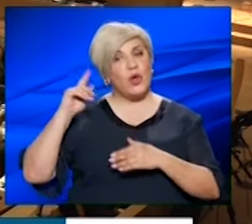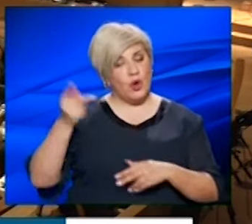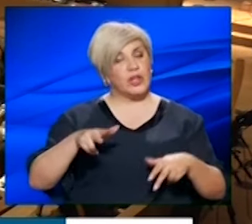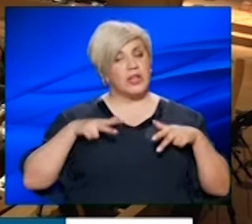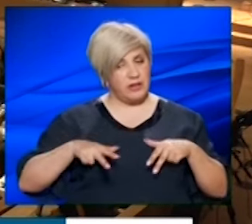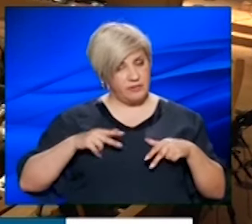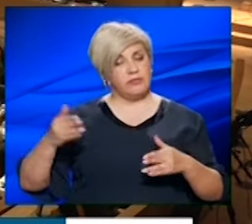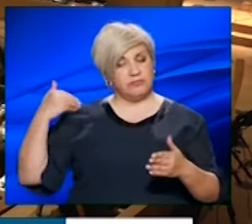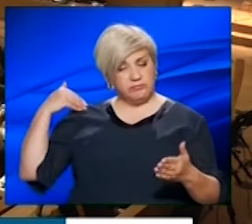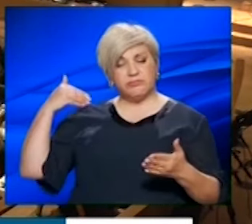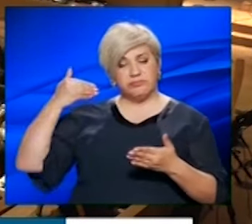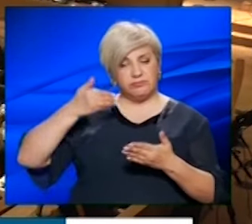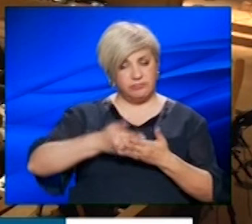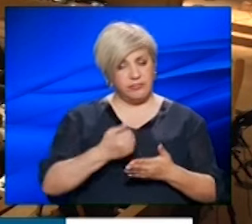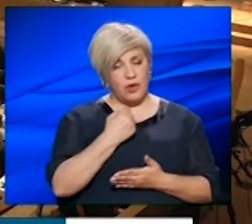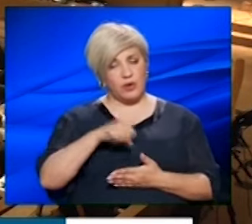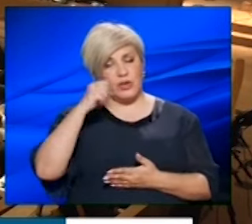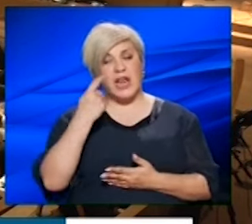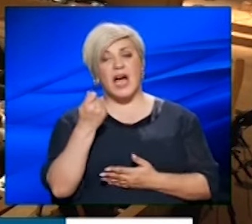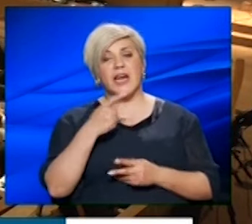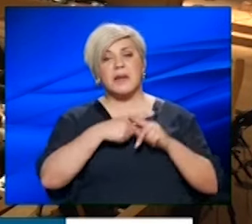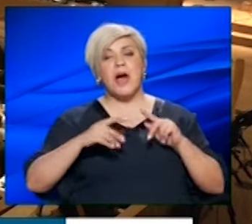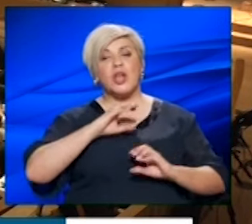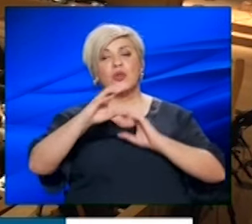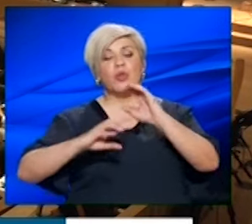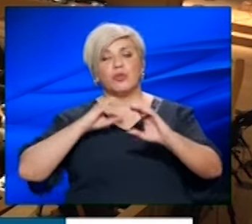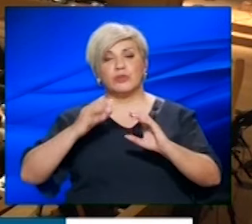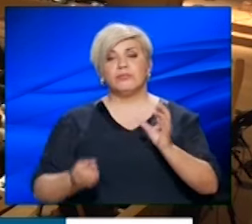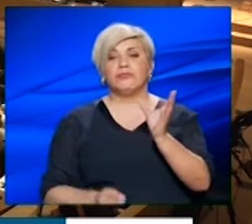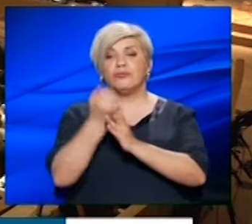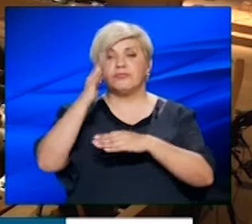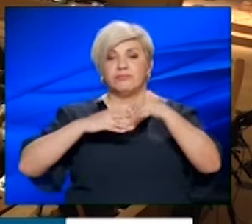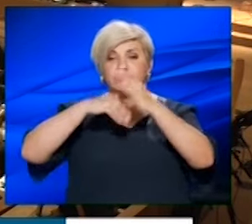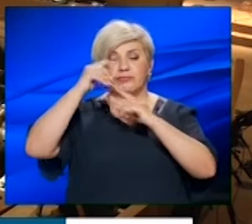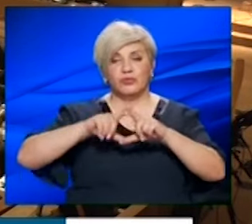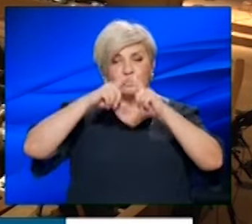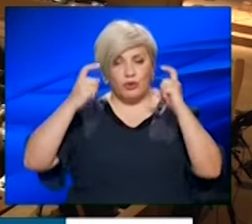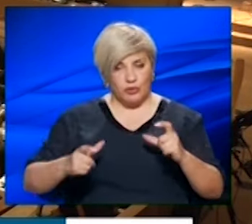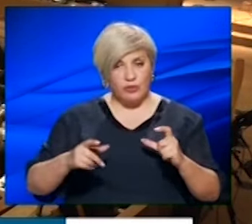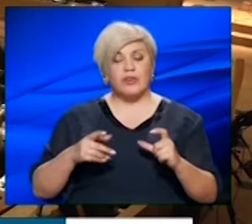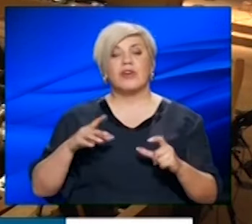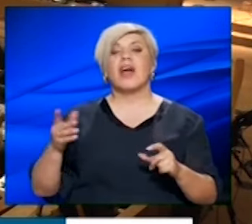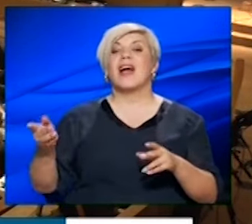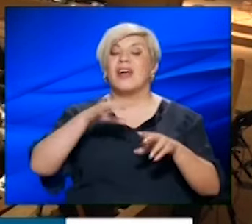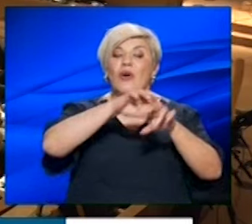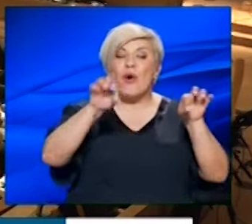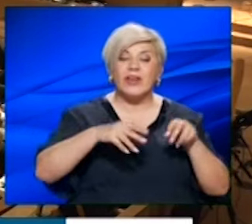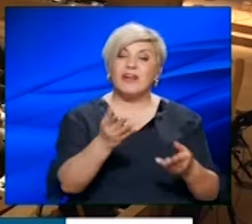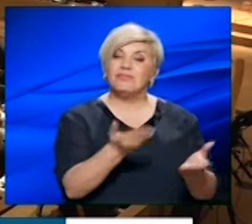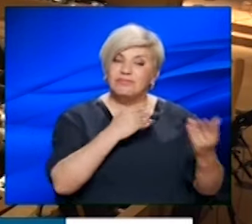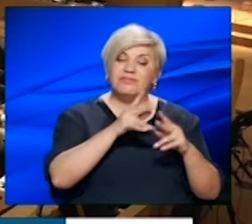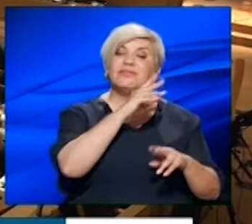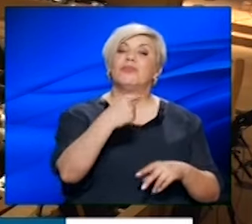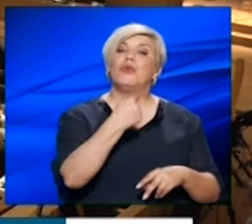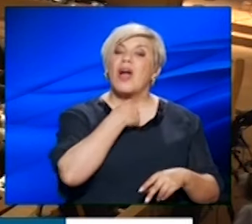κυβερνήσεων διαχρονικά που αρνούνται να χρηματοδοτήσουν ανέγερση νέων σχολικών κτηρίων, να απαλατριωθούν χώροι